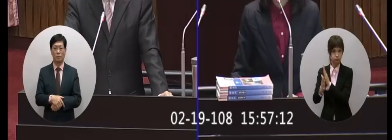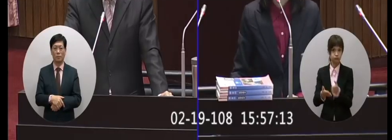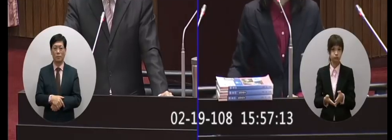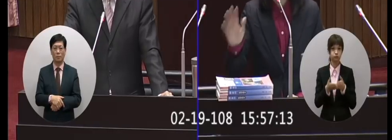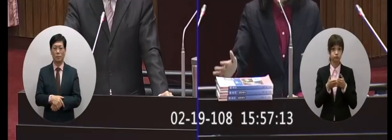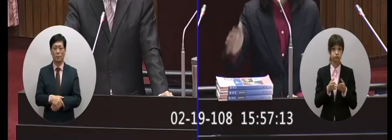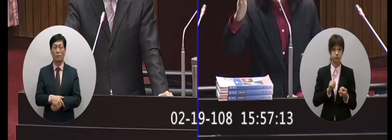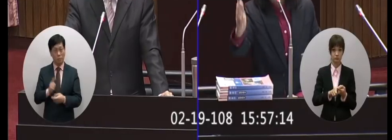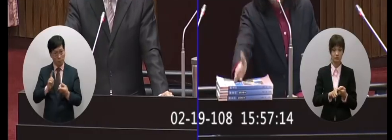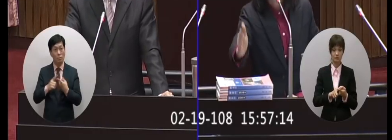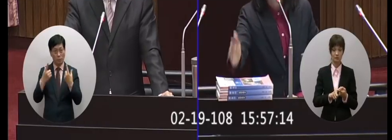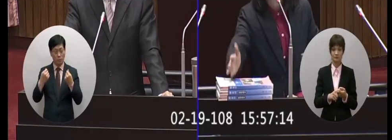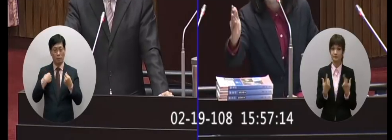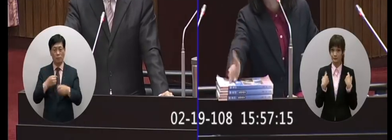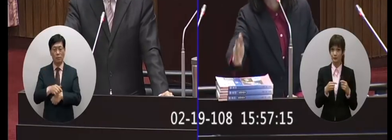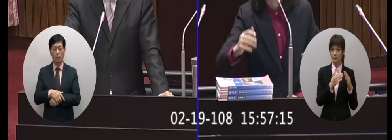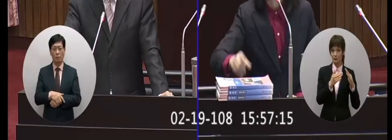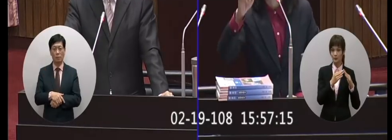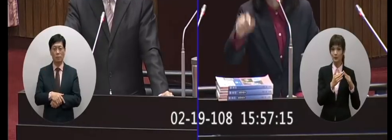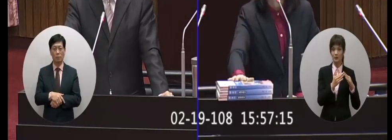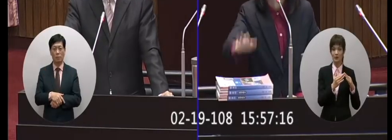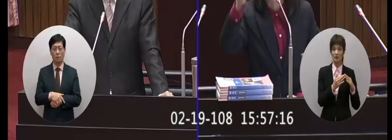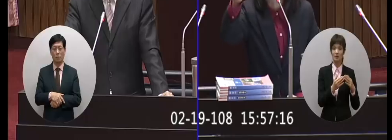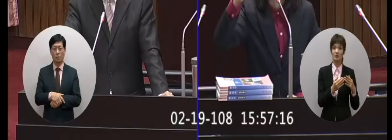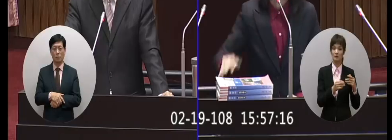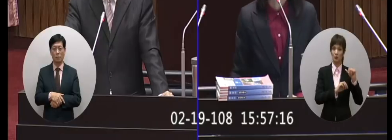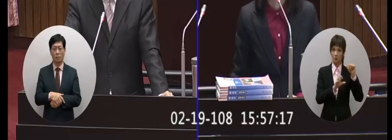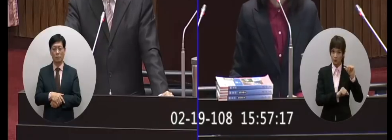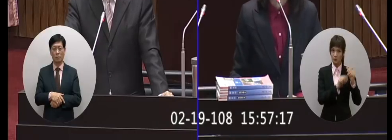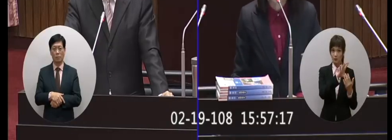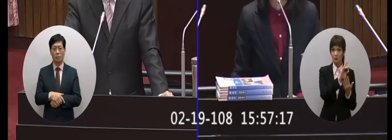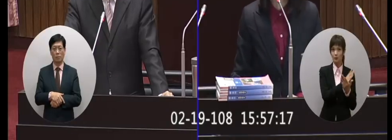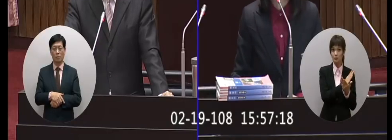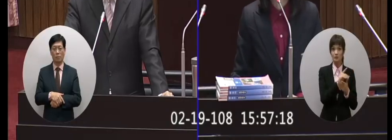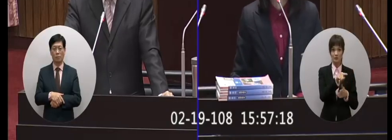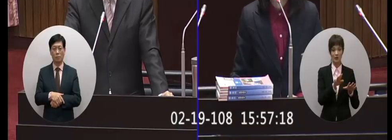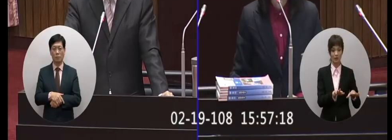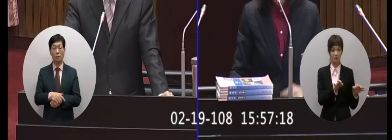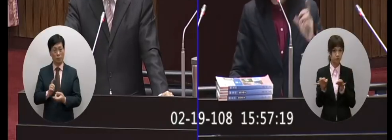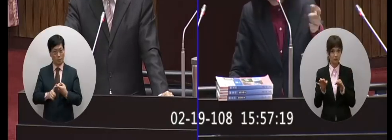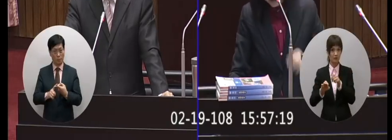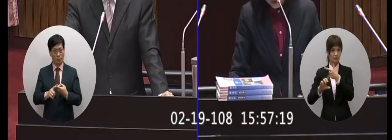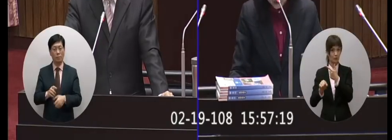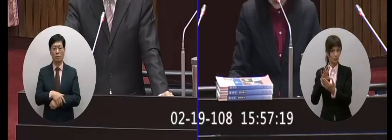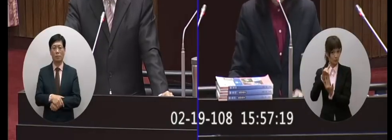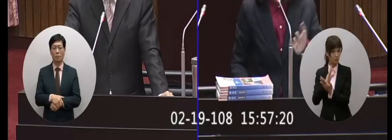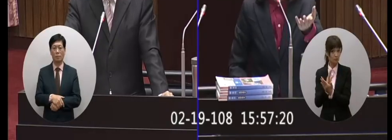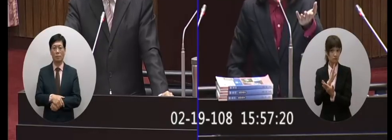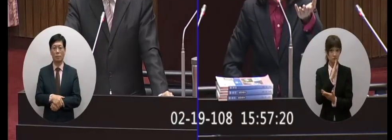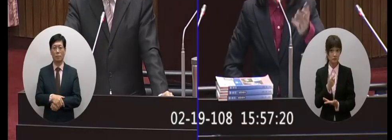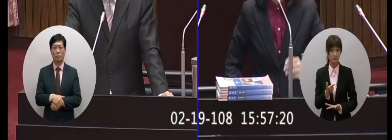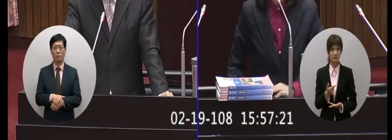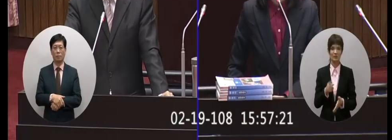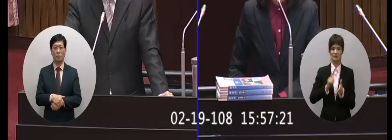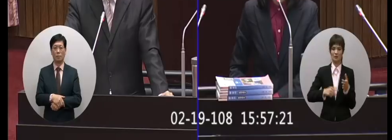ule啊所以原來學校都排五月選書你現在要告訴我們說六月才選書嘛對不對是好 那就六月選書就